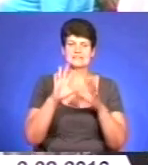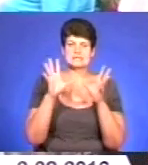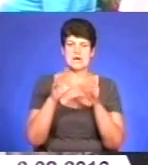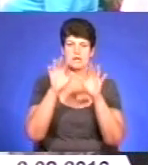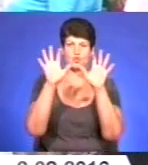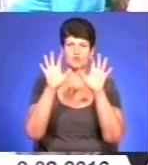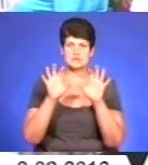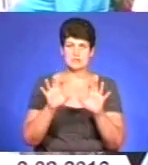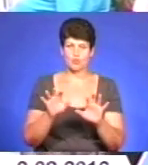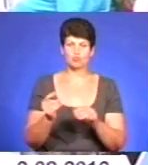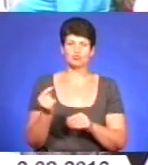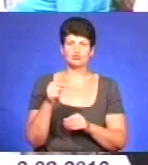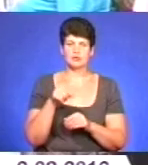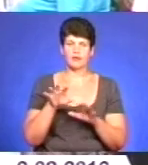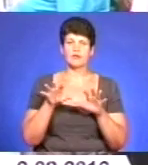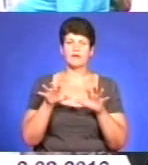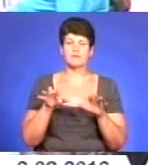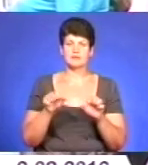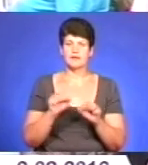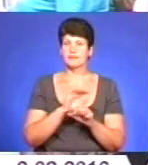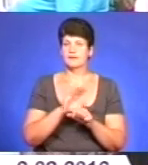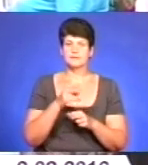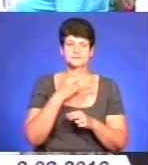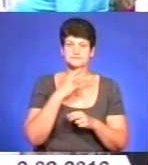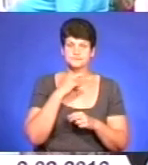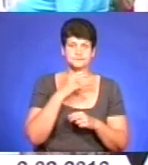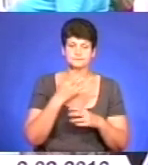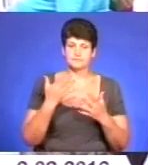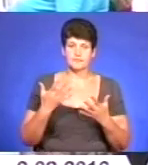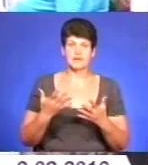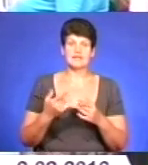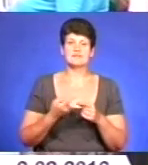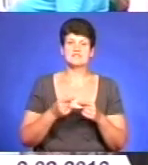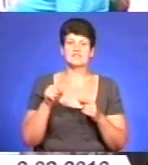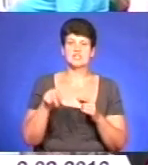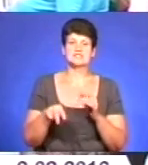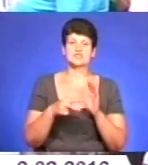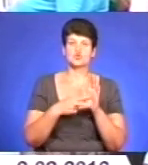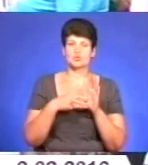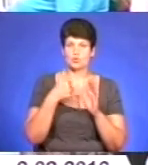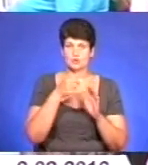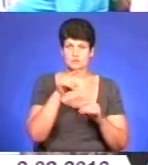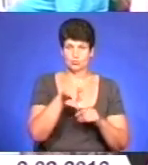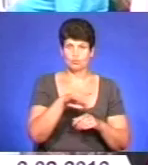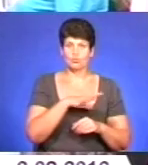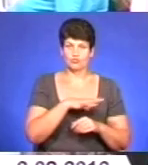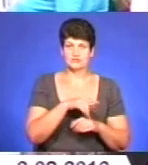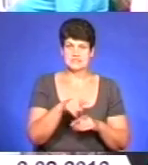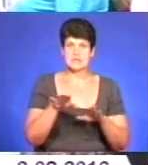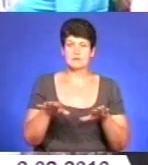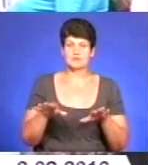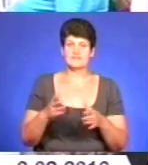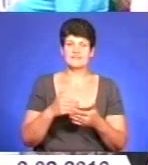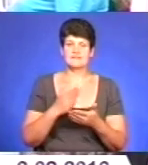але так як влада не реагувала, і він з 2007 року знаходився на цій посаді, також він є